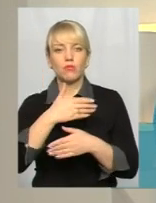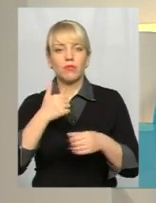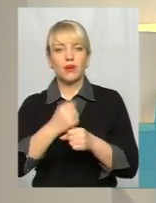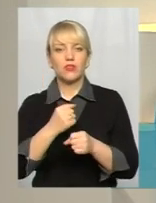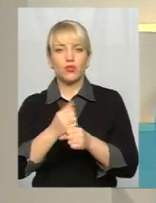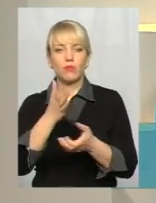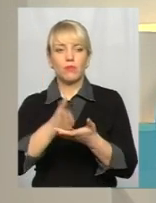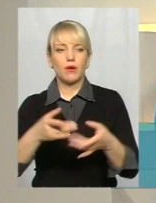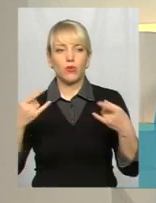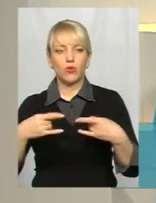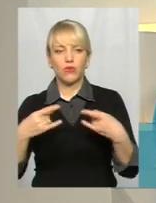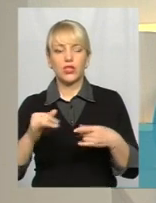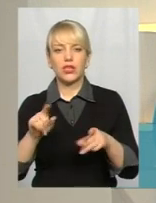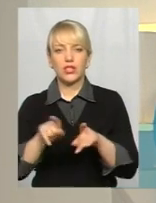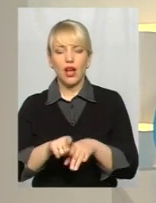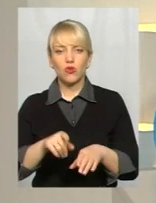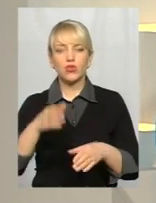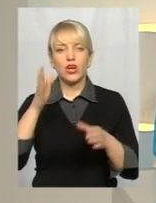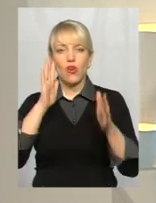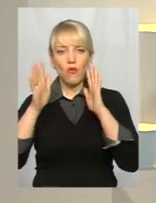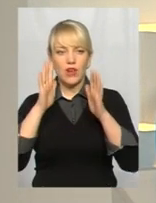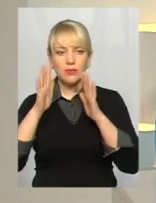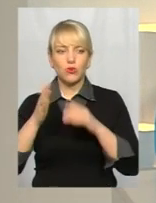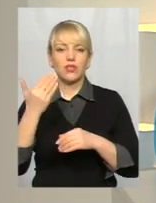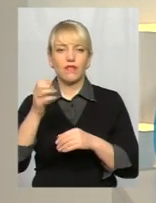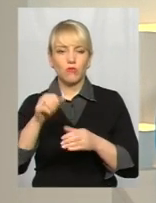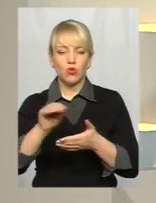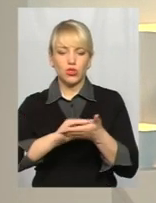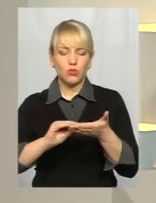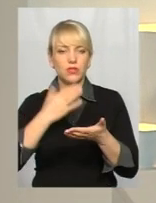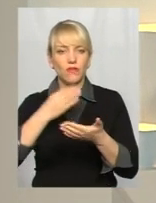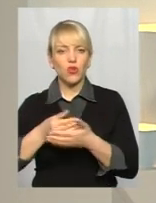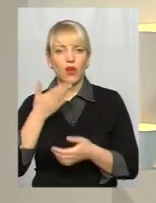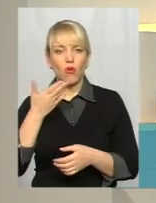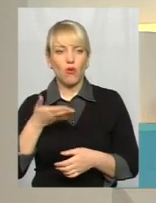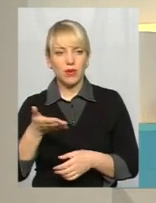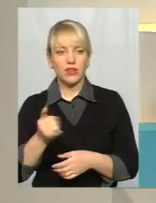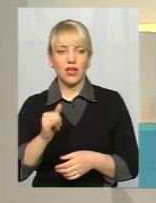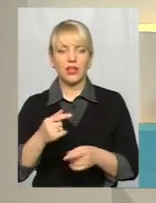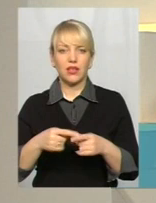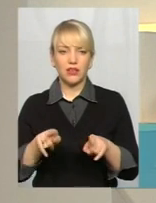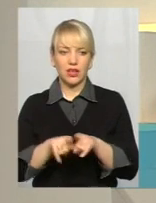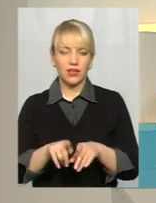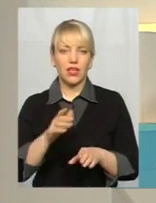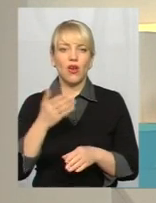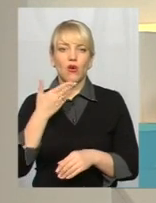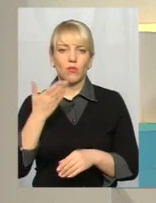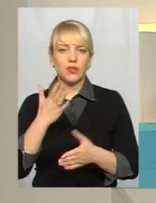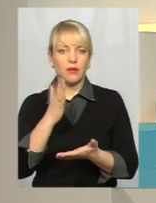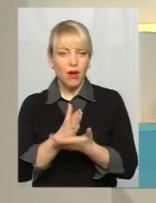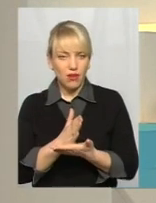прямому ефірі і також трансуємося у мережі Фейсбук, і ви можете дописувати свої коментарі, і от низку таких вже маємо.